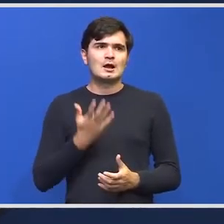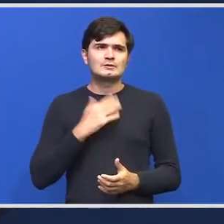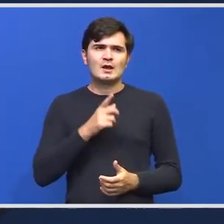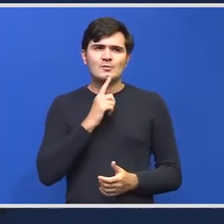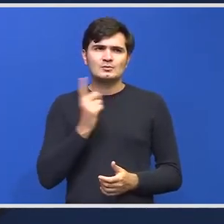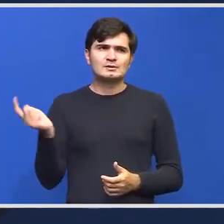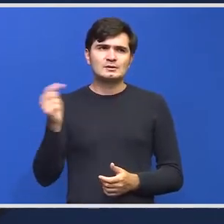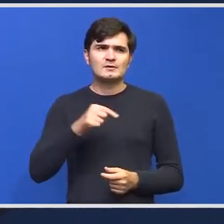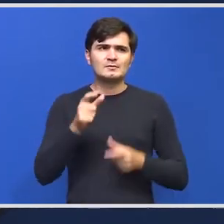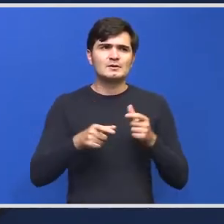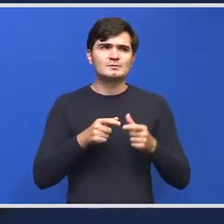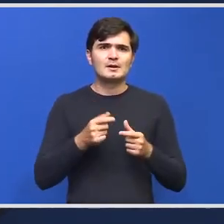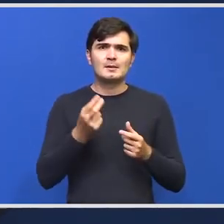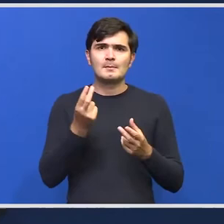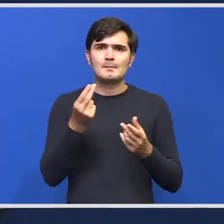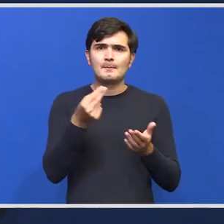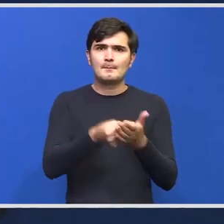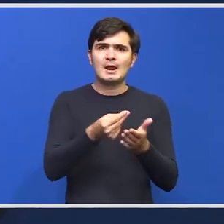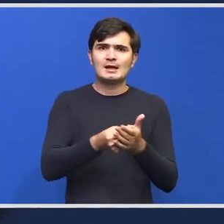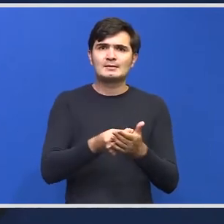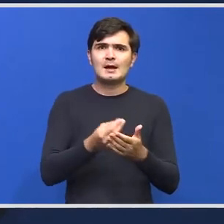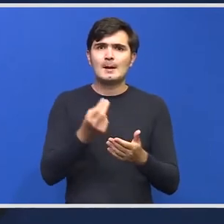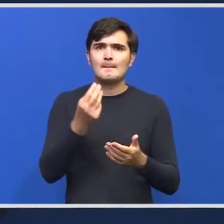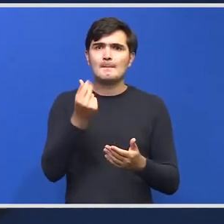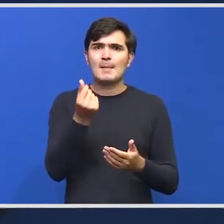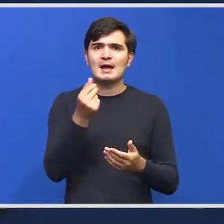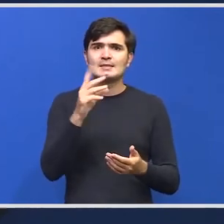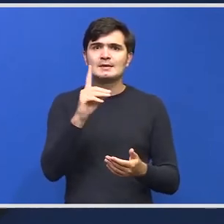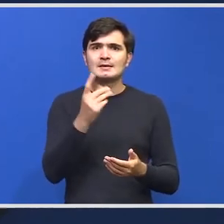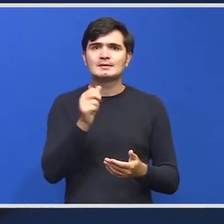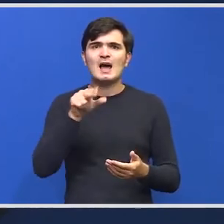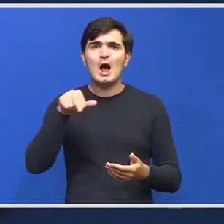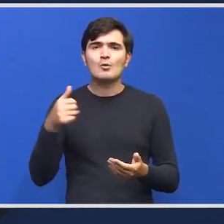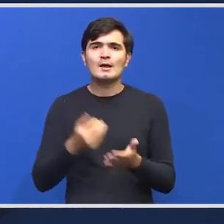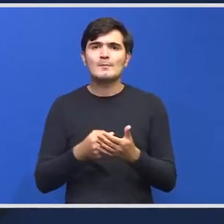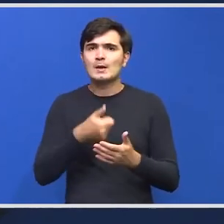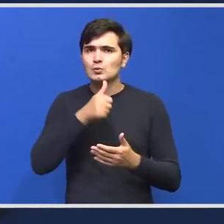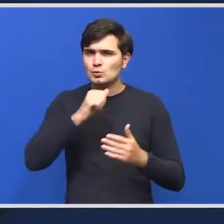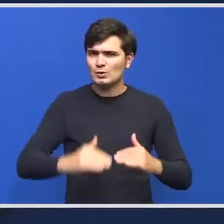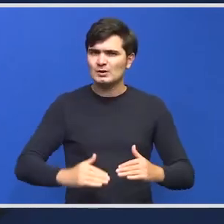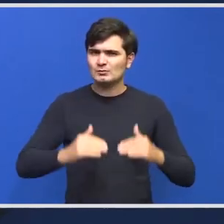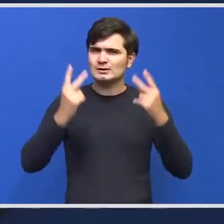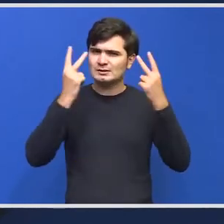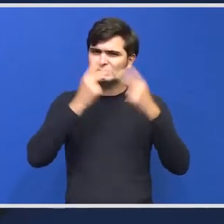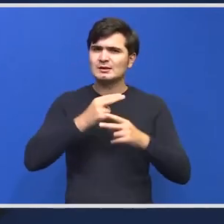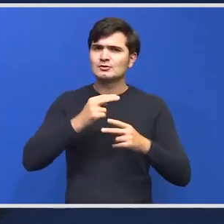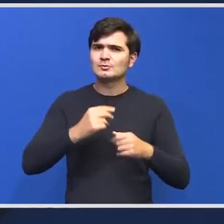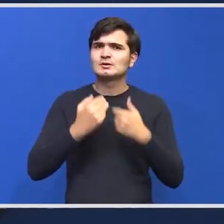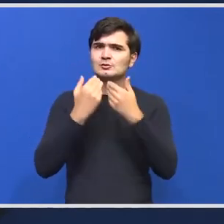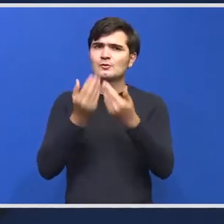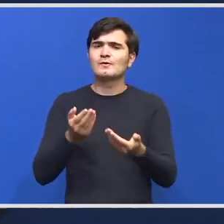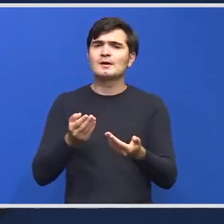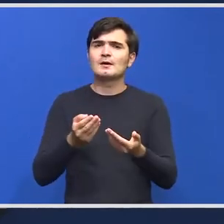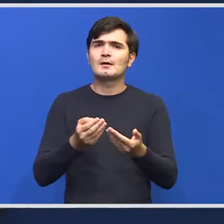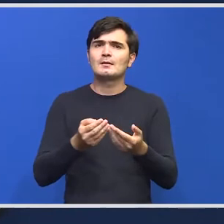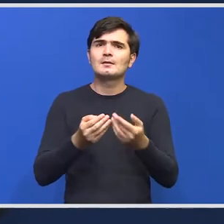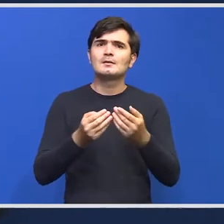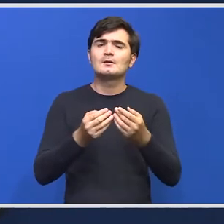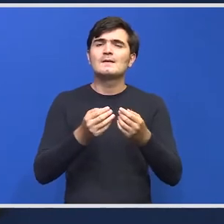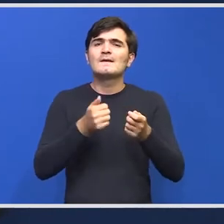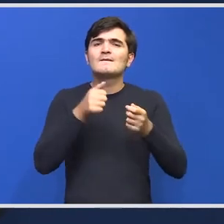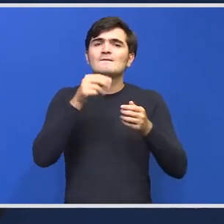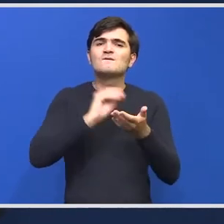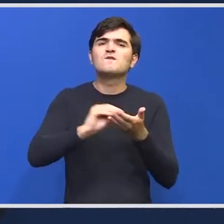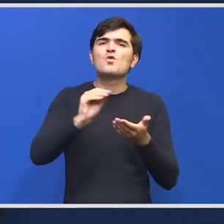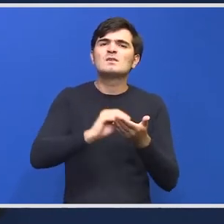reveni puțin la despăgubirile pentru inundații înțelegem totuși că s-ar da aceste despăgubiri în funcție de anumite materiale de construcție? Adică